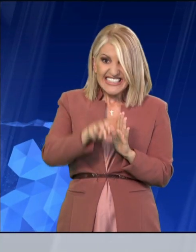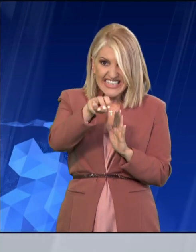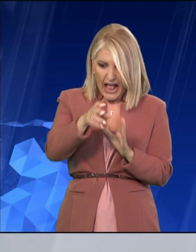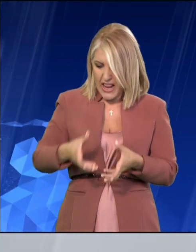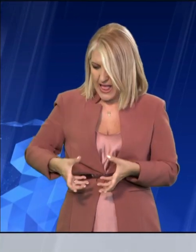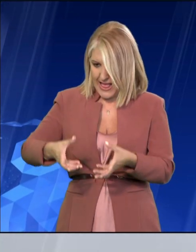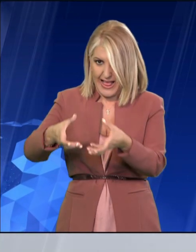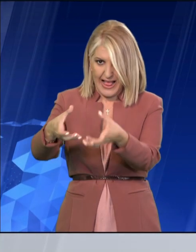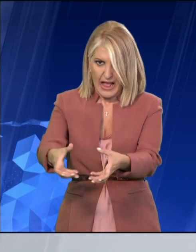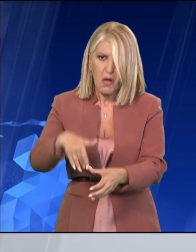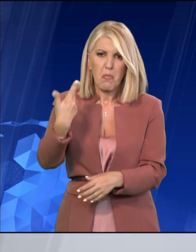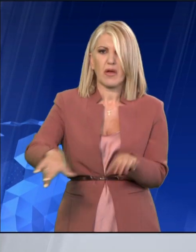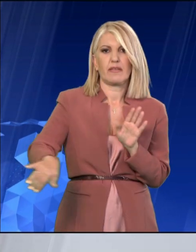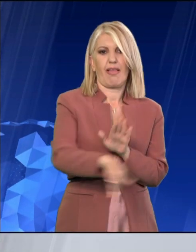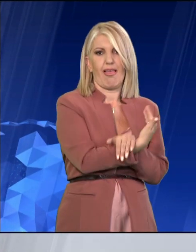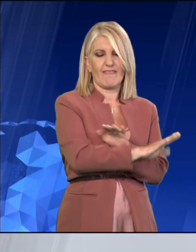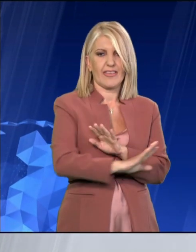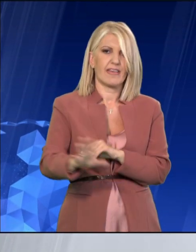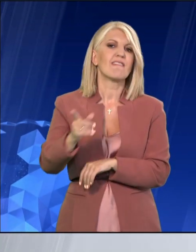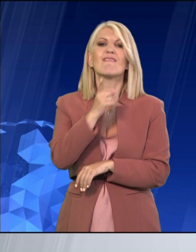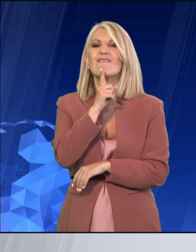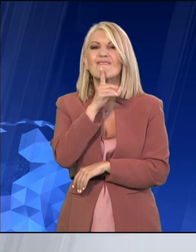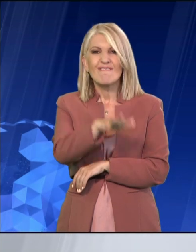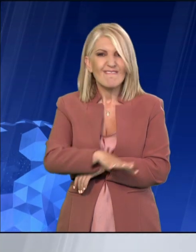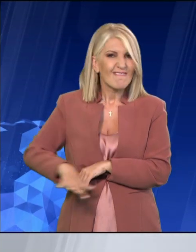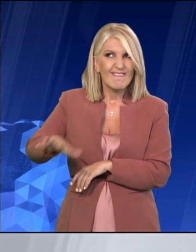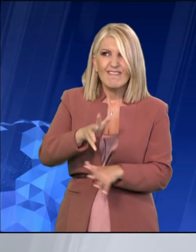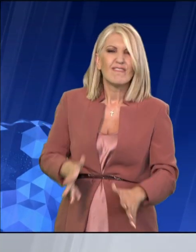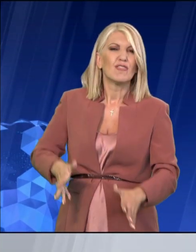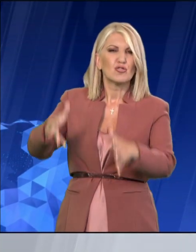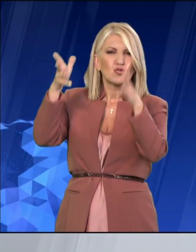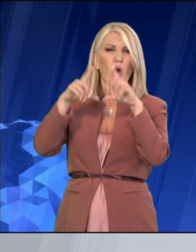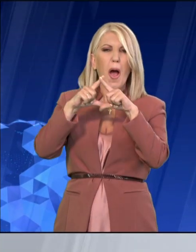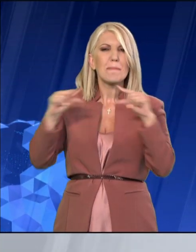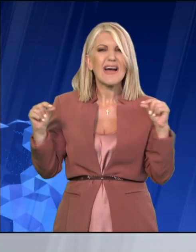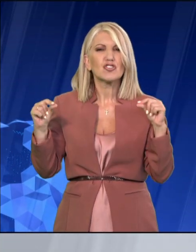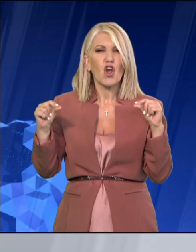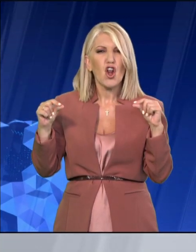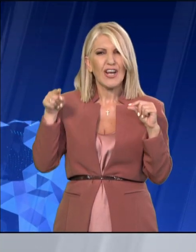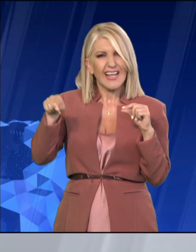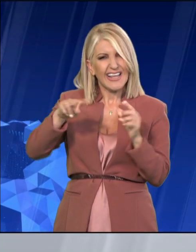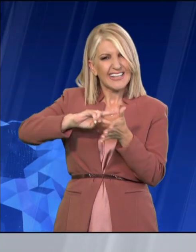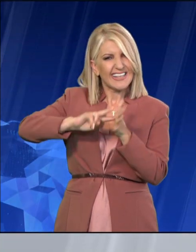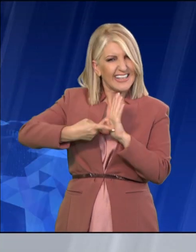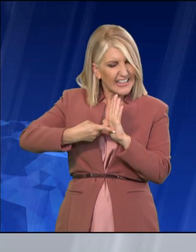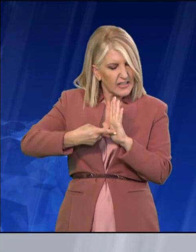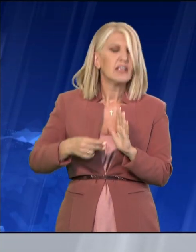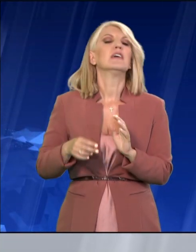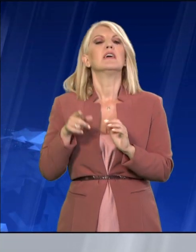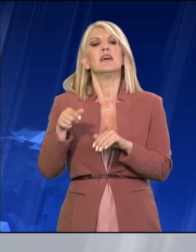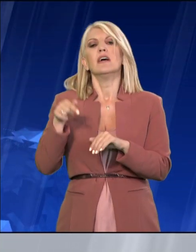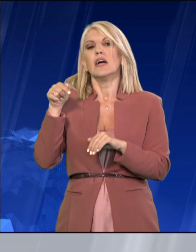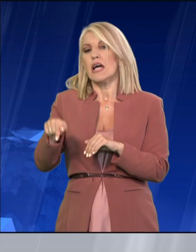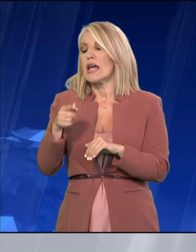Δεδομένου όμως ότι η περιοχή στην οποία βρίσκεται η τεκτονική στο Ά είναι γεμάτη από κάμερας ασφαλείας, οι αρχές αναμένουν ότι σύντομα θα έχουν στα